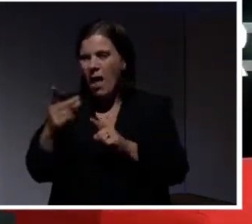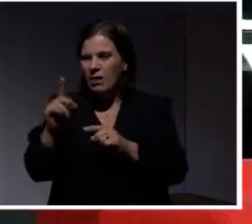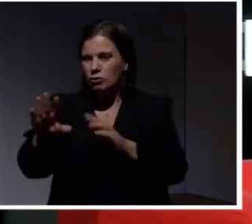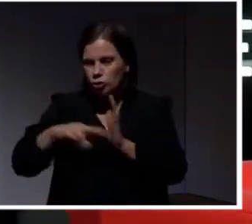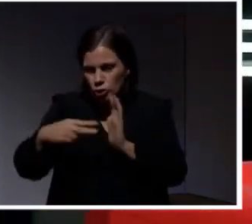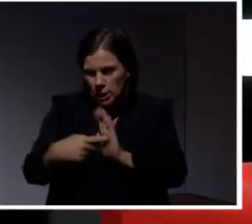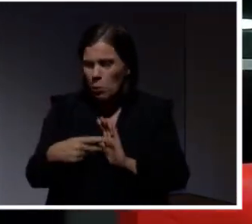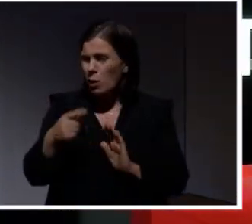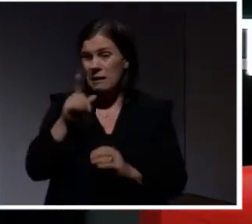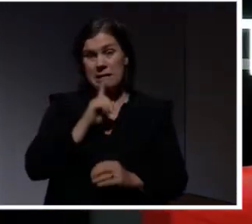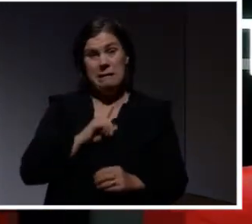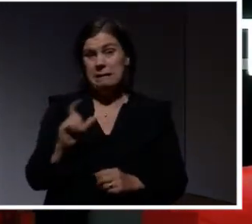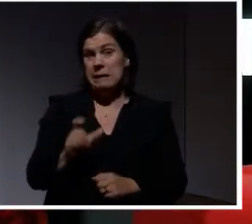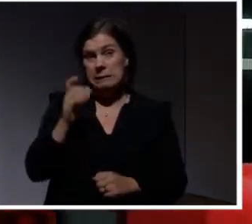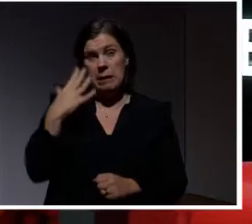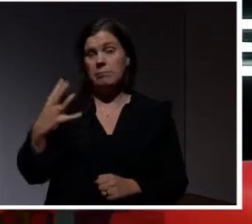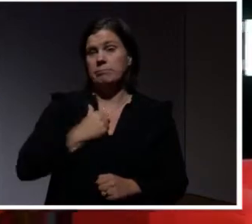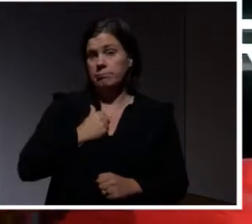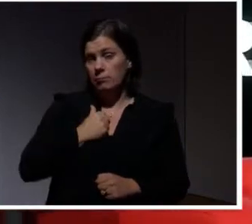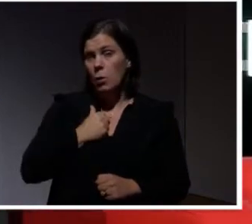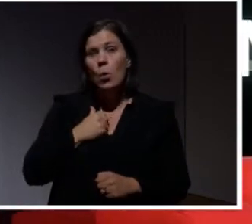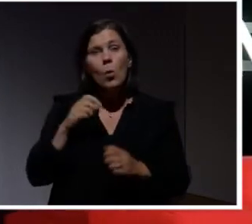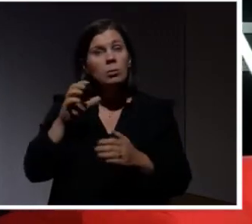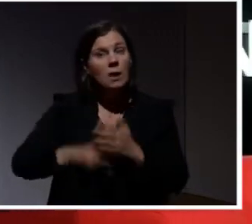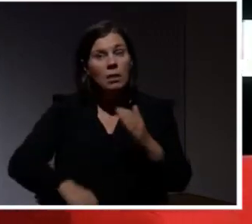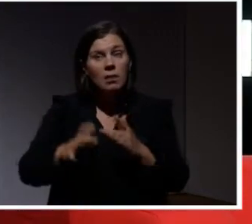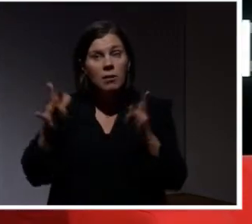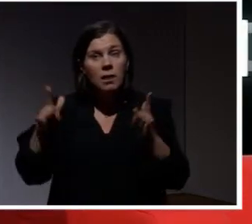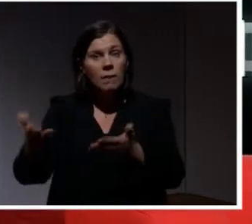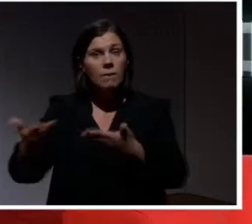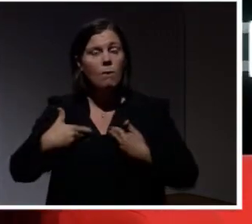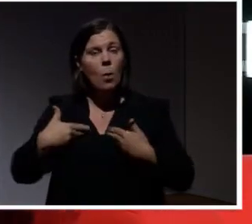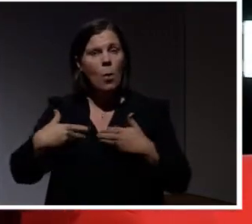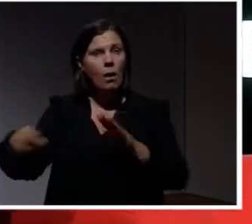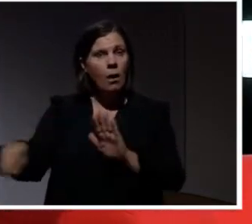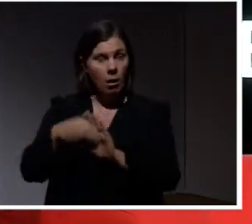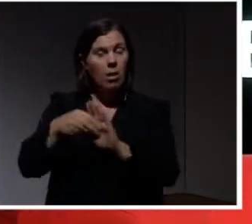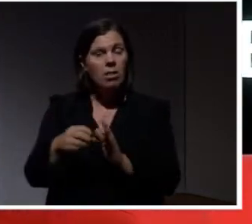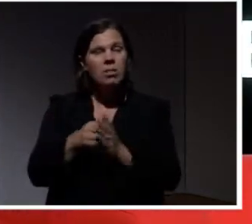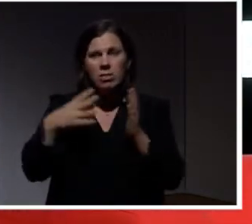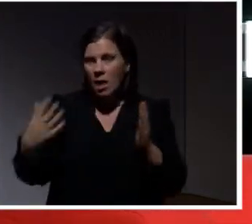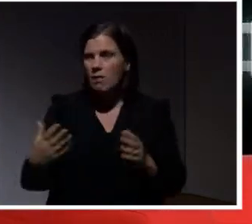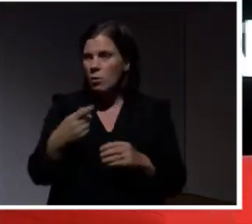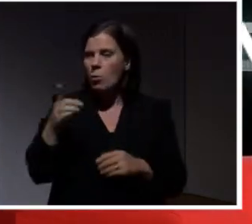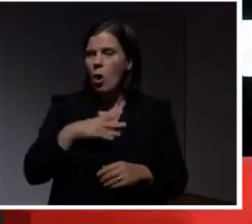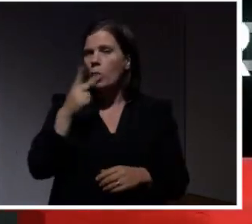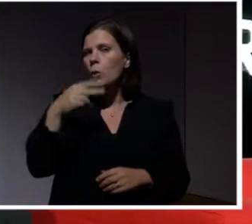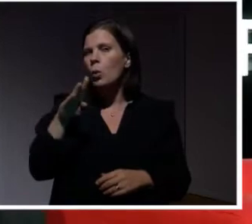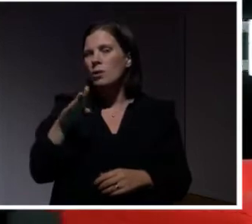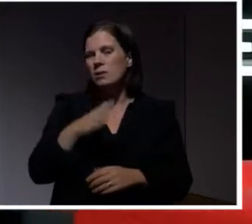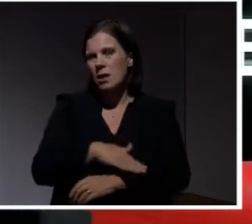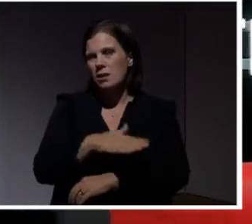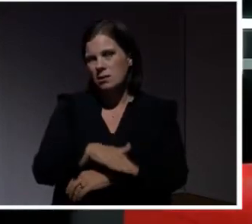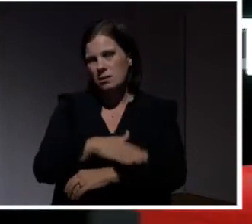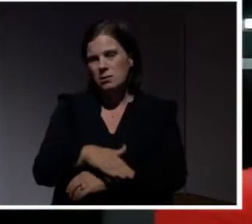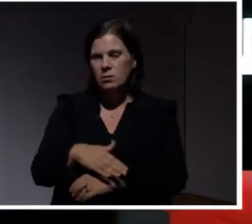Det är extremt liten chans att åka dit. Och det är skattefritt. Fatta. är därför de har kundtjänst på flera språk.